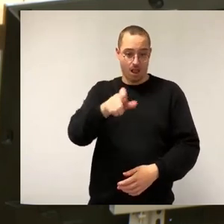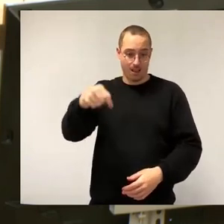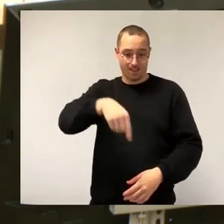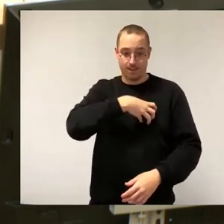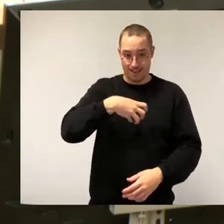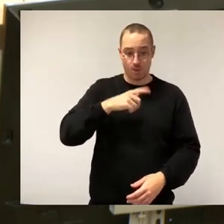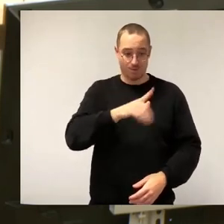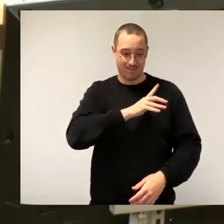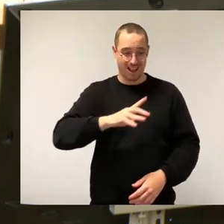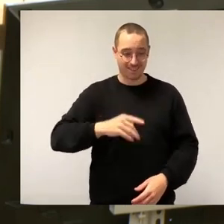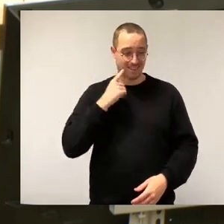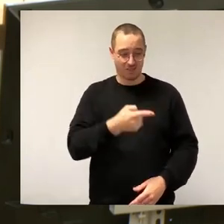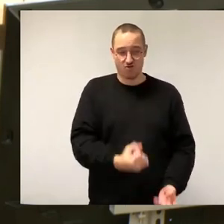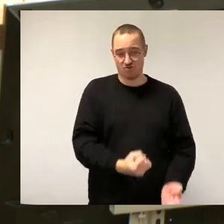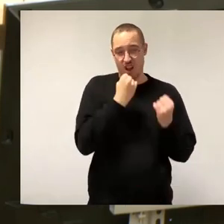wird.